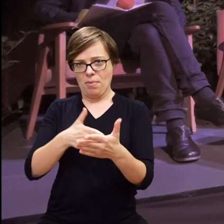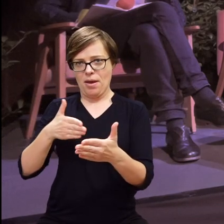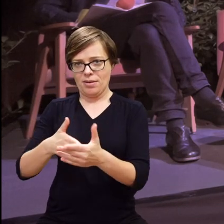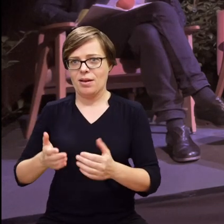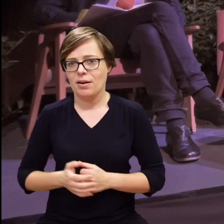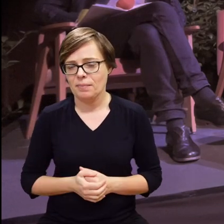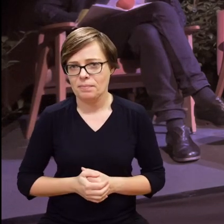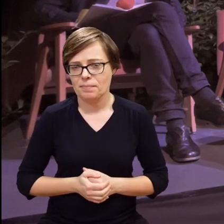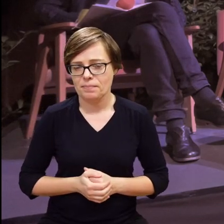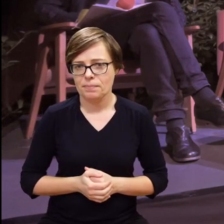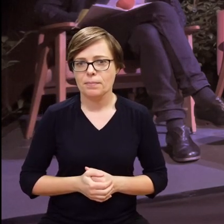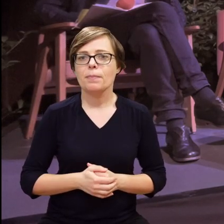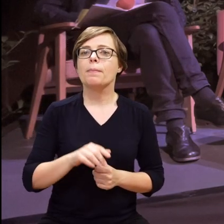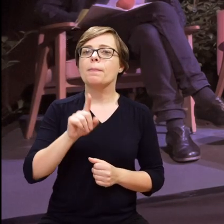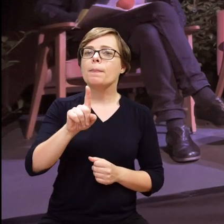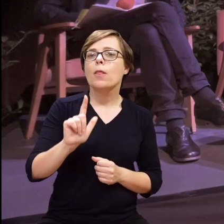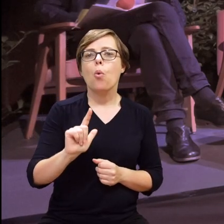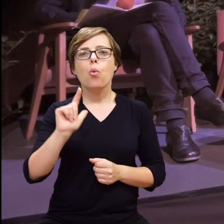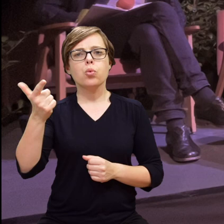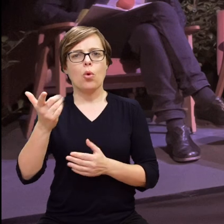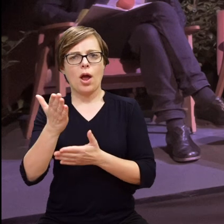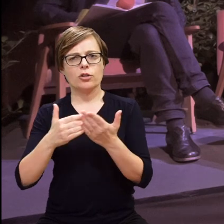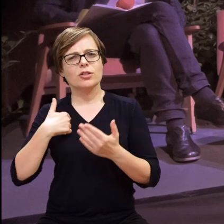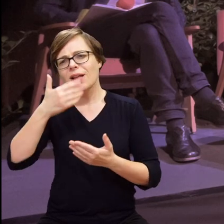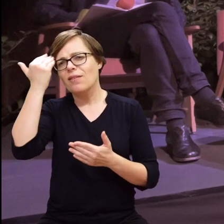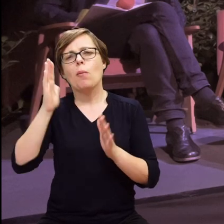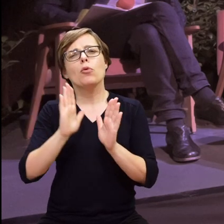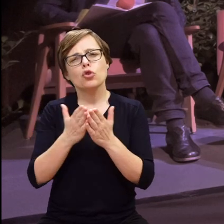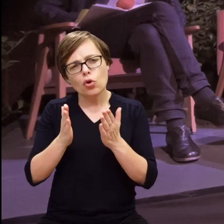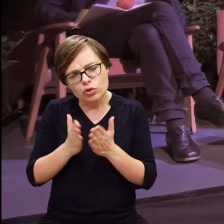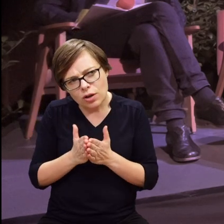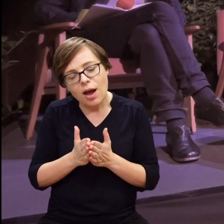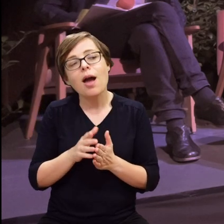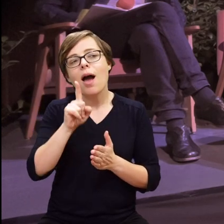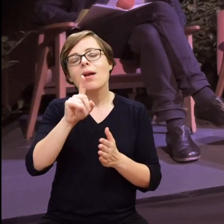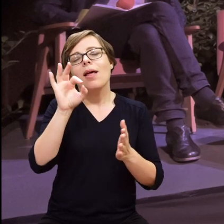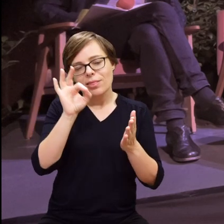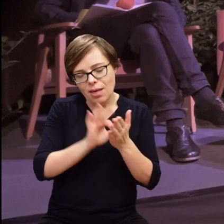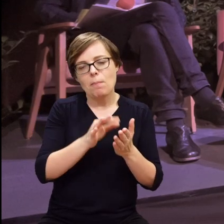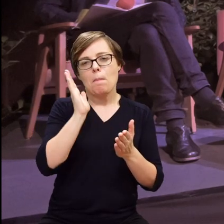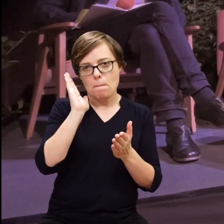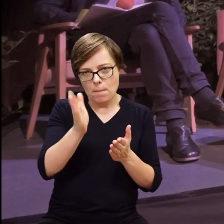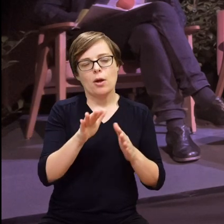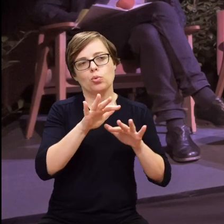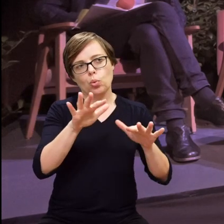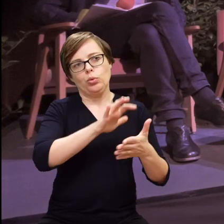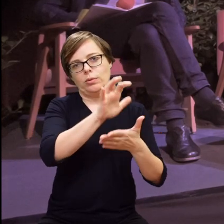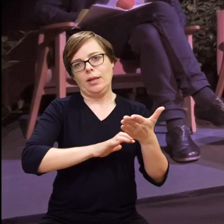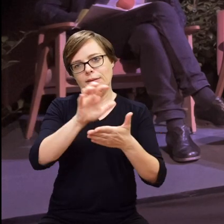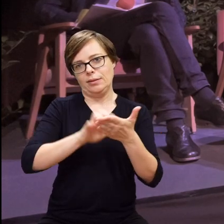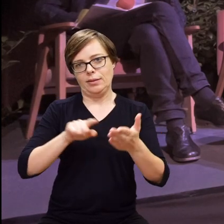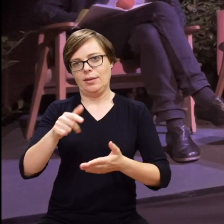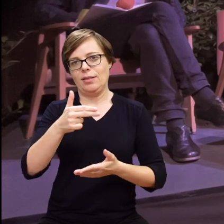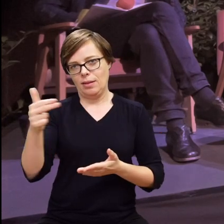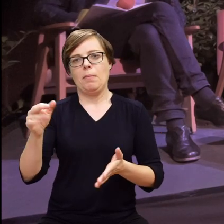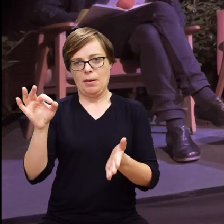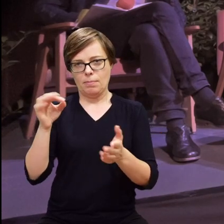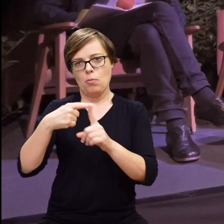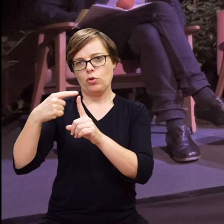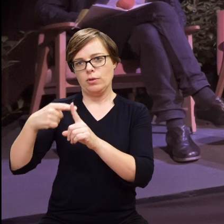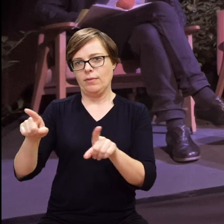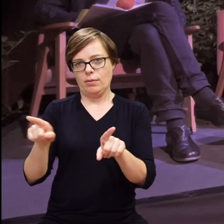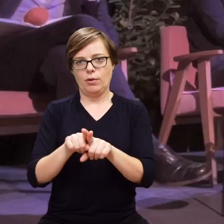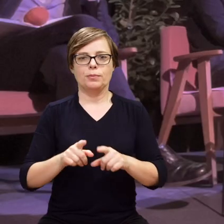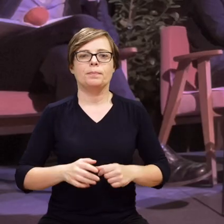I ta... Taka druga część... Nie wiem, czy książka, ale na pewno teksty na ten temat myślę, że będą powstawały.